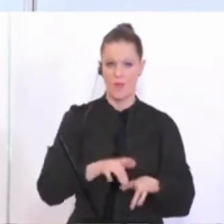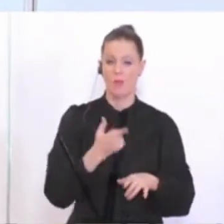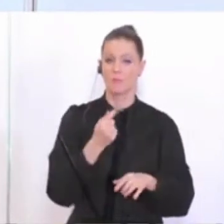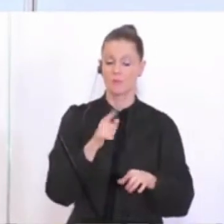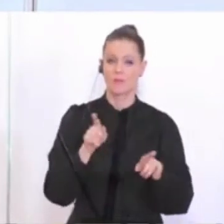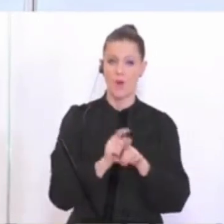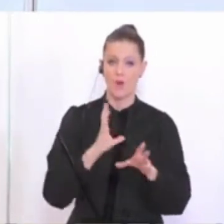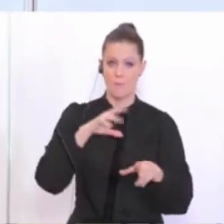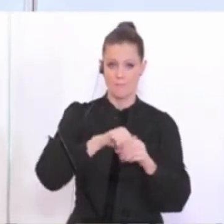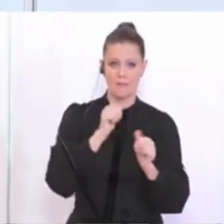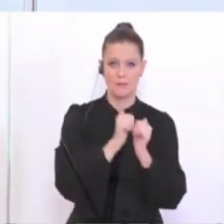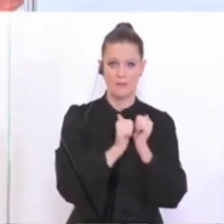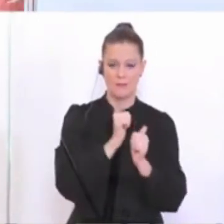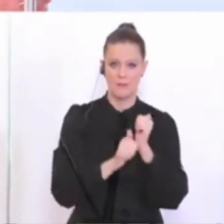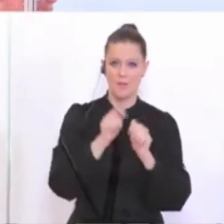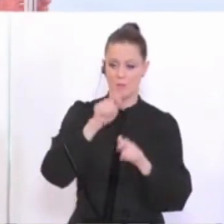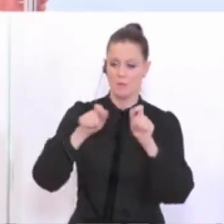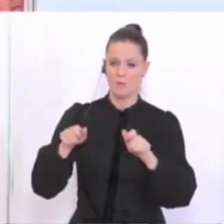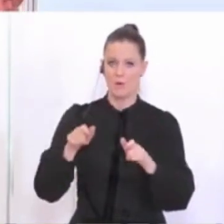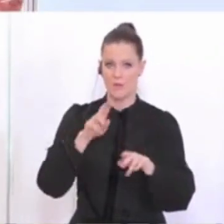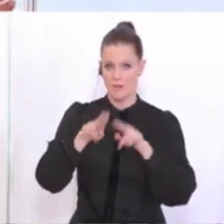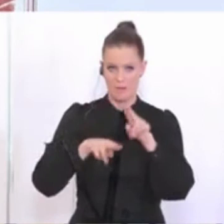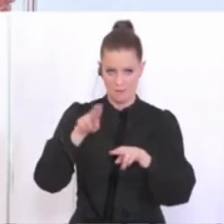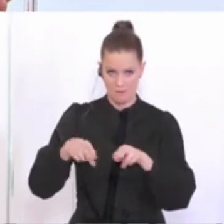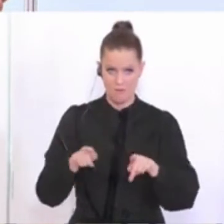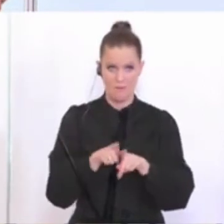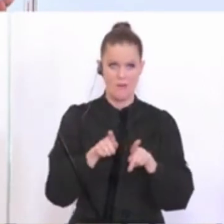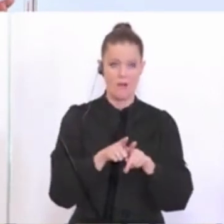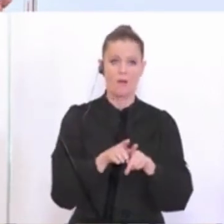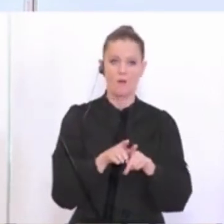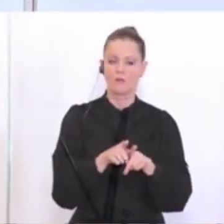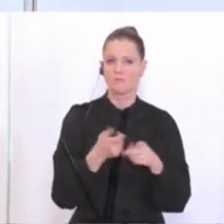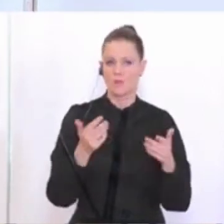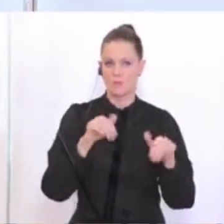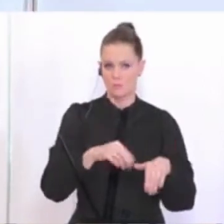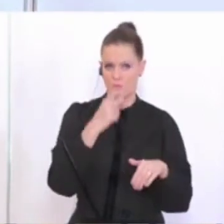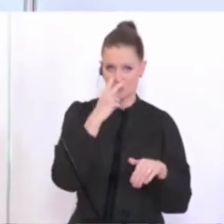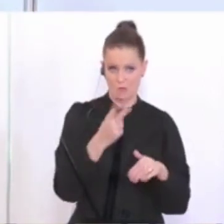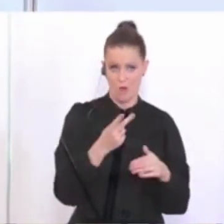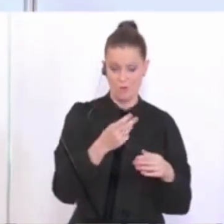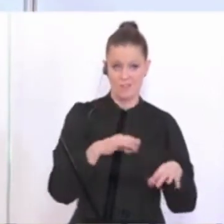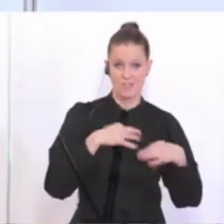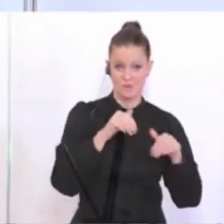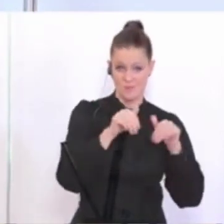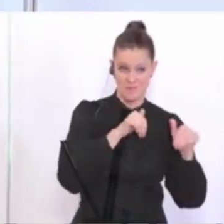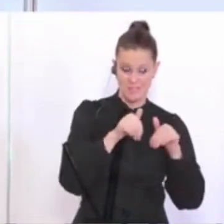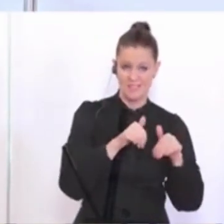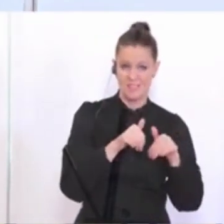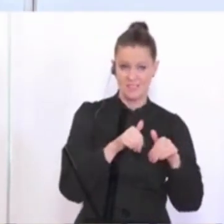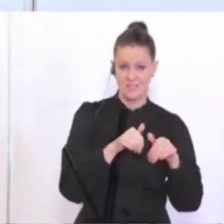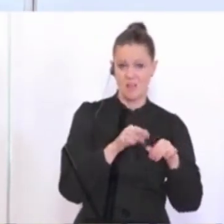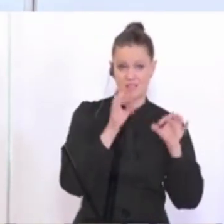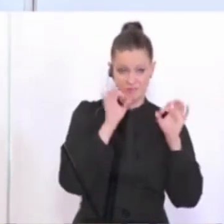und Betreuer mitzählen, hier drinnen sind, ob der Gesundheitsminister, ob wir da auf die Idee kommen, nämlich aus Wohl begründet, dass wir für